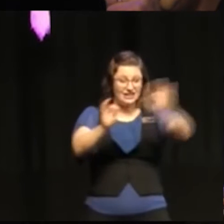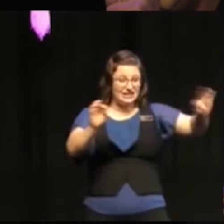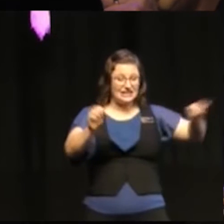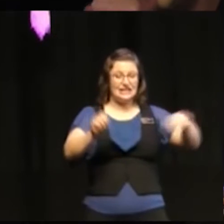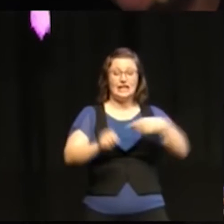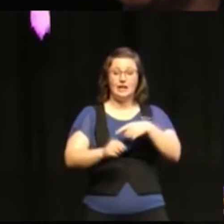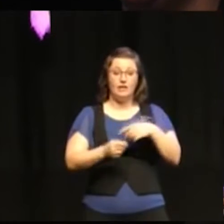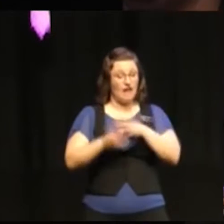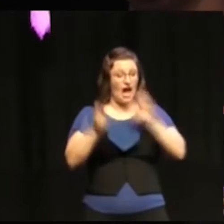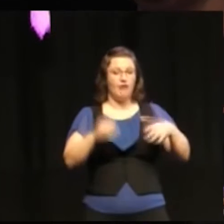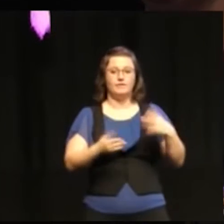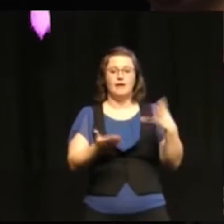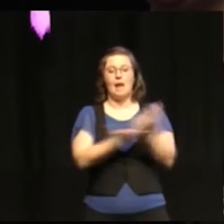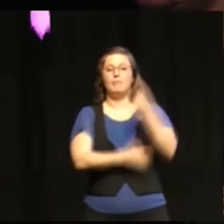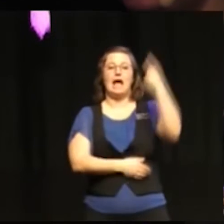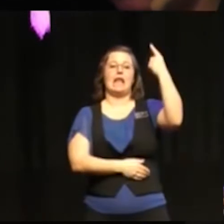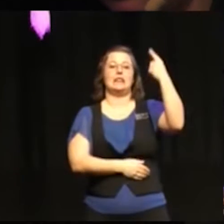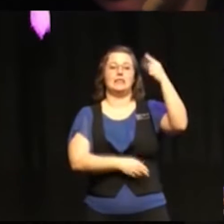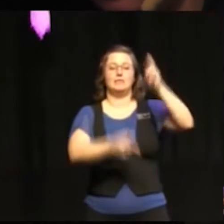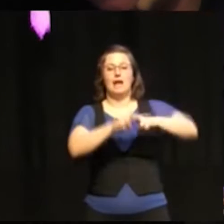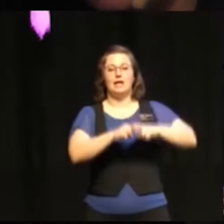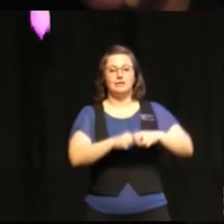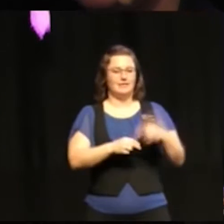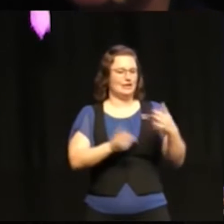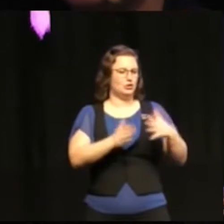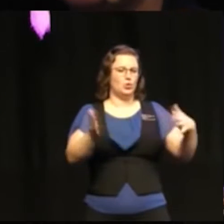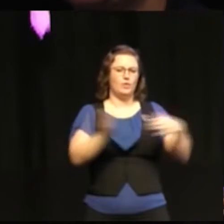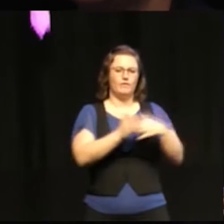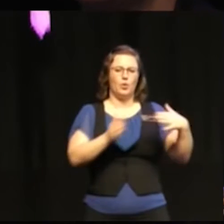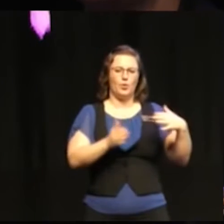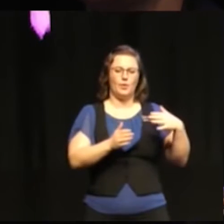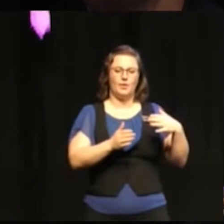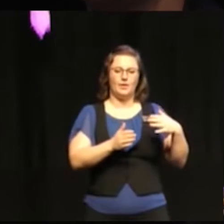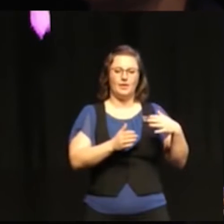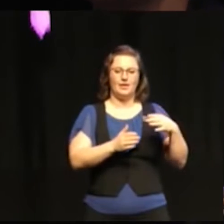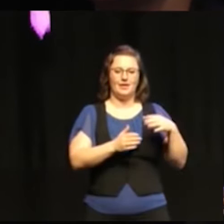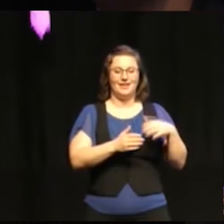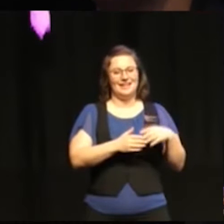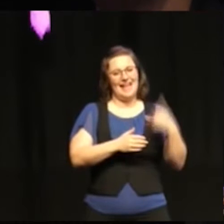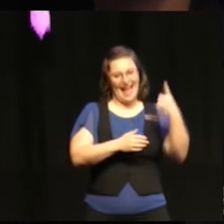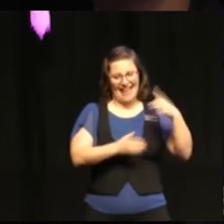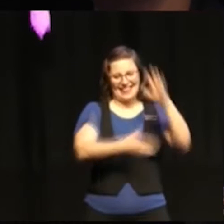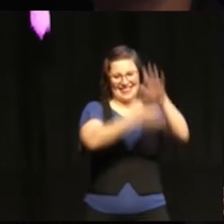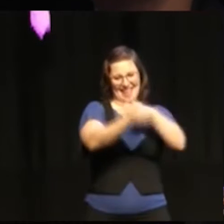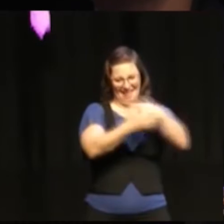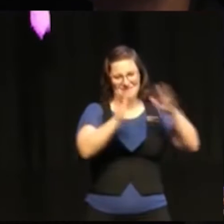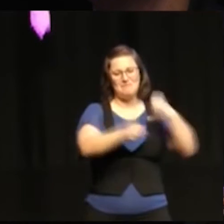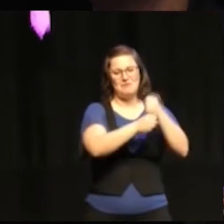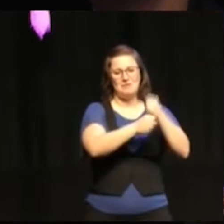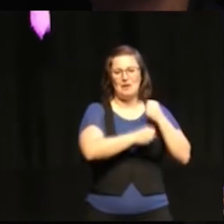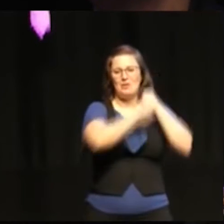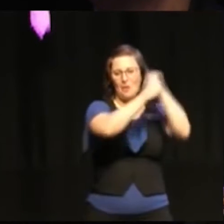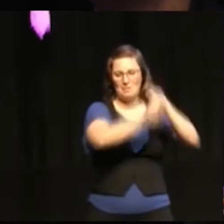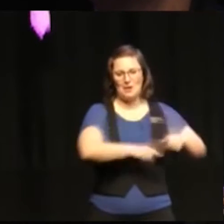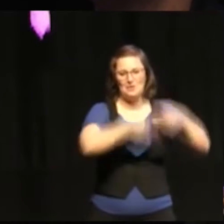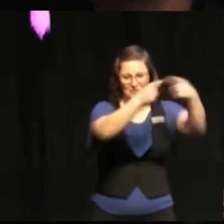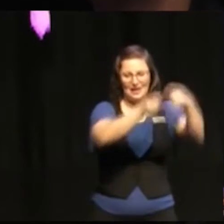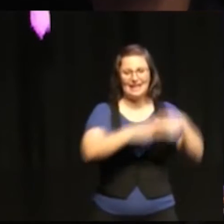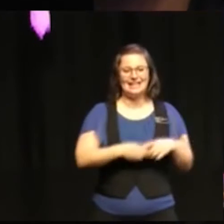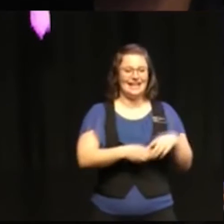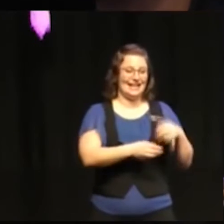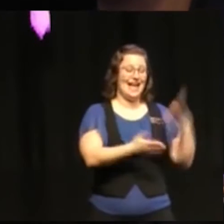rankade etta i ett stort index av Sustainable Development Solutions Network. Som tredje mest